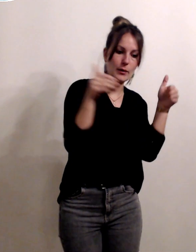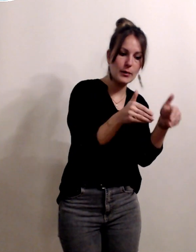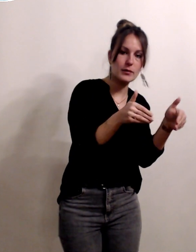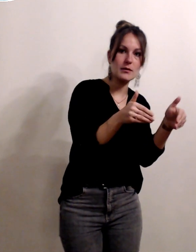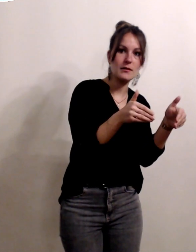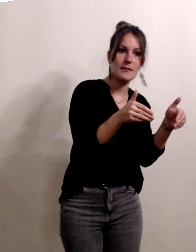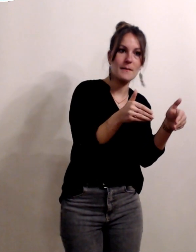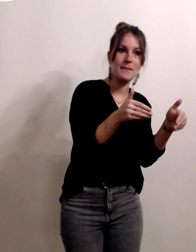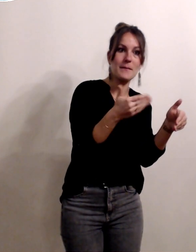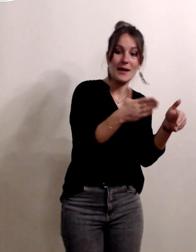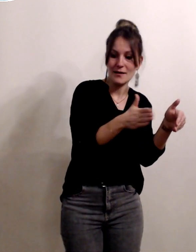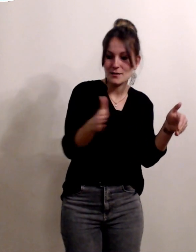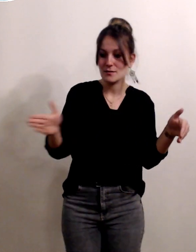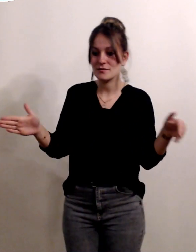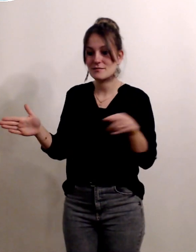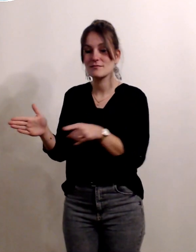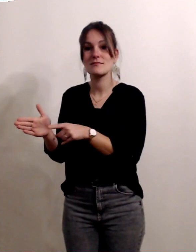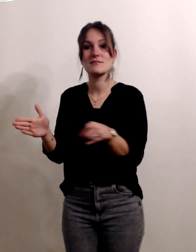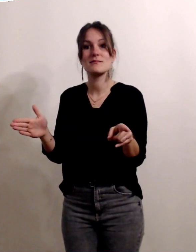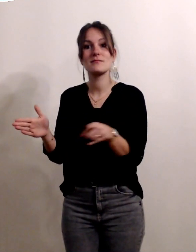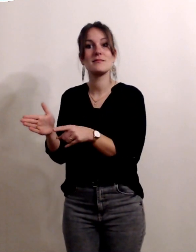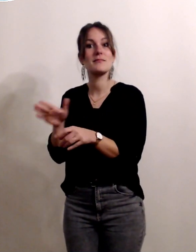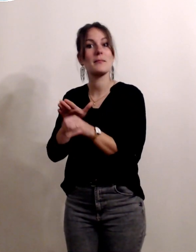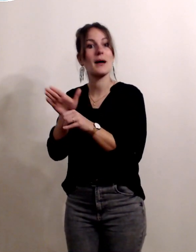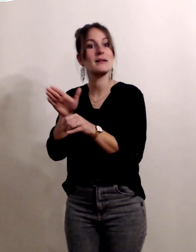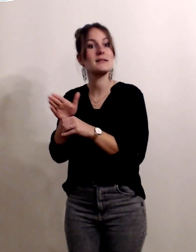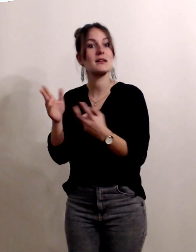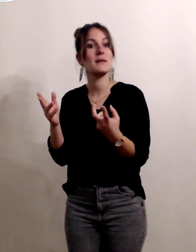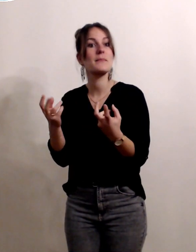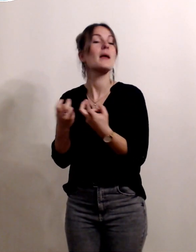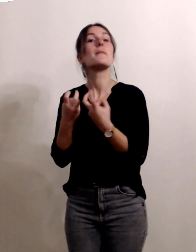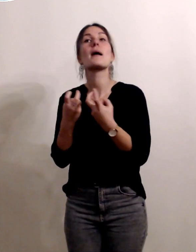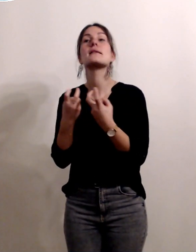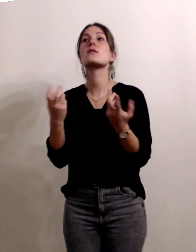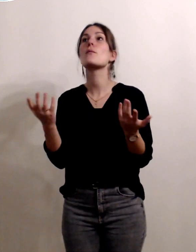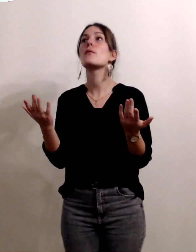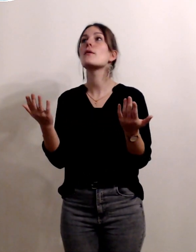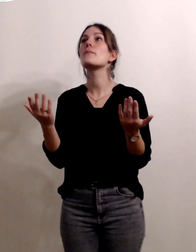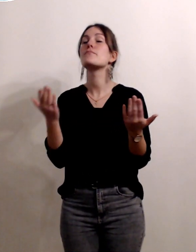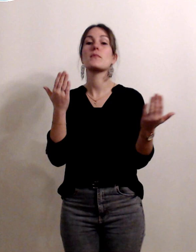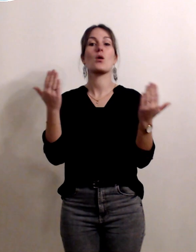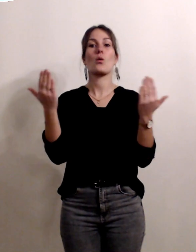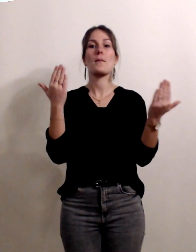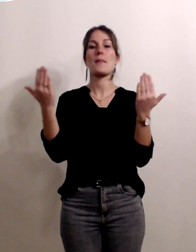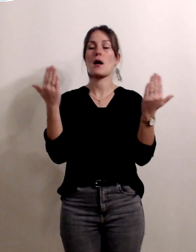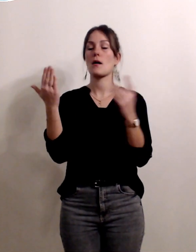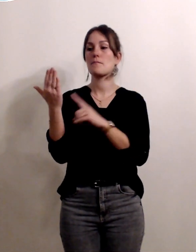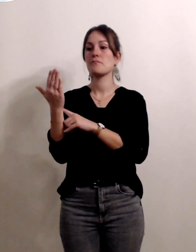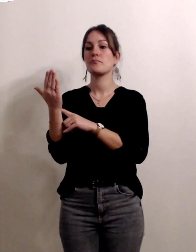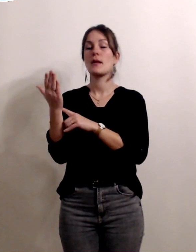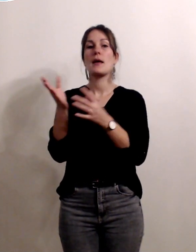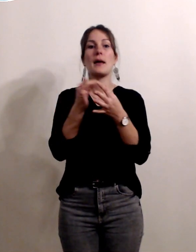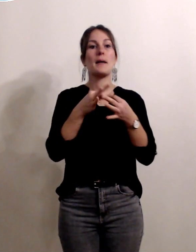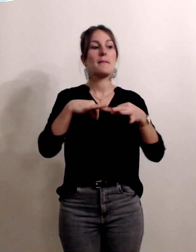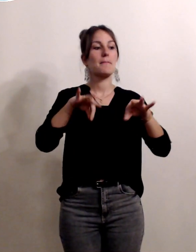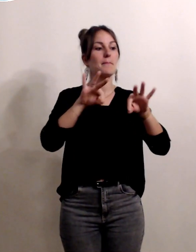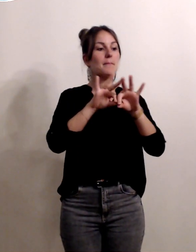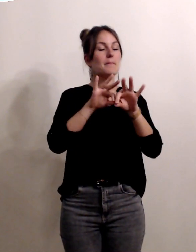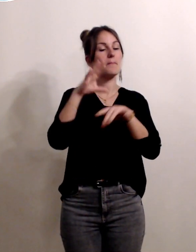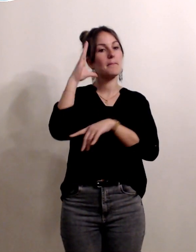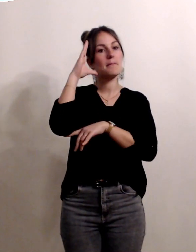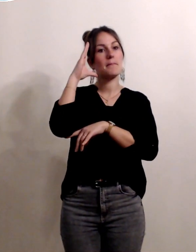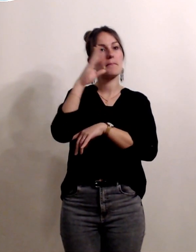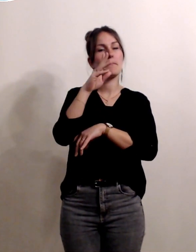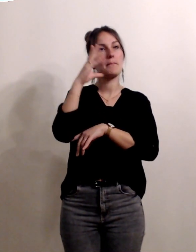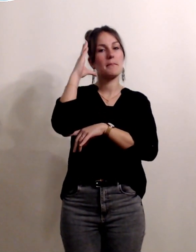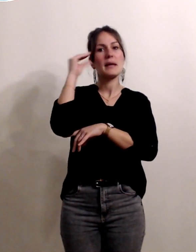cela ne suffit pas on s'aperçoit par exemple comparativement aux Pays-Bas par exemple où il